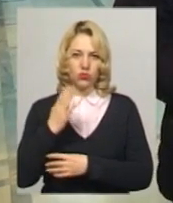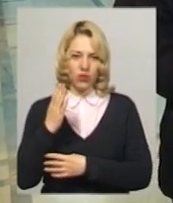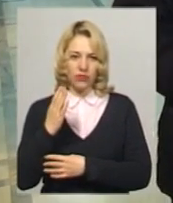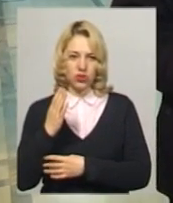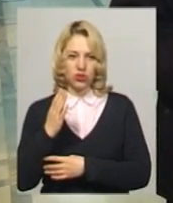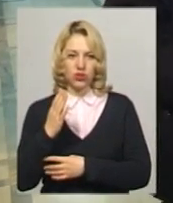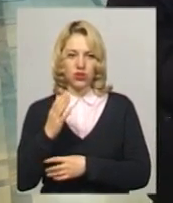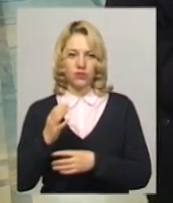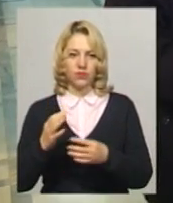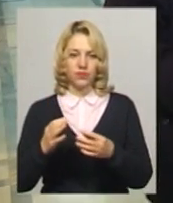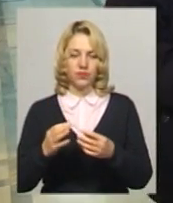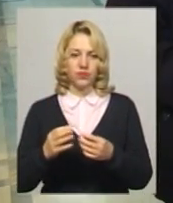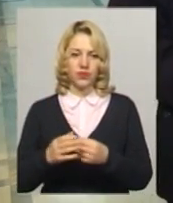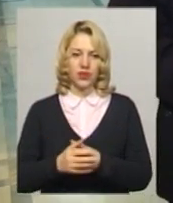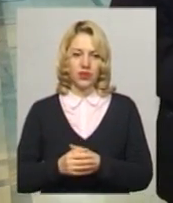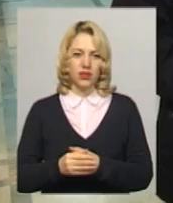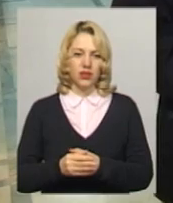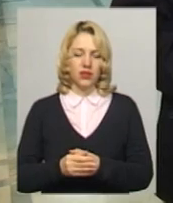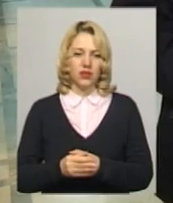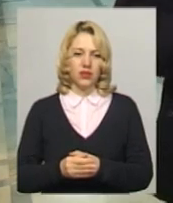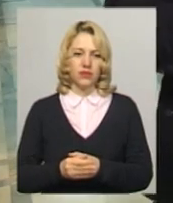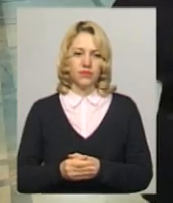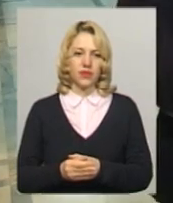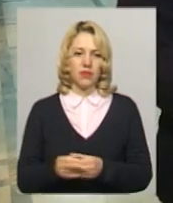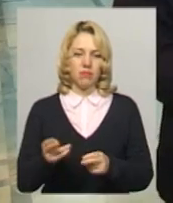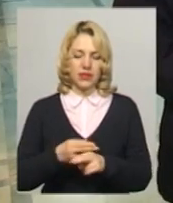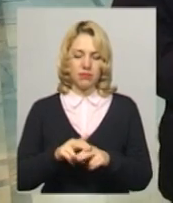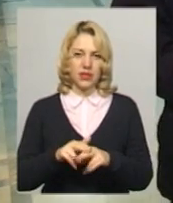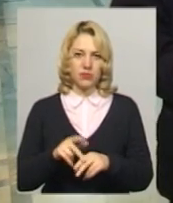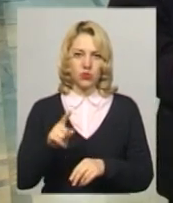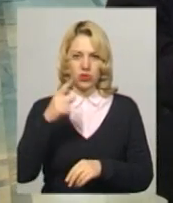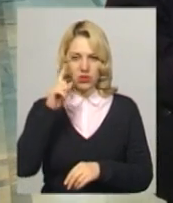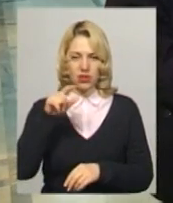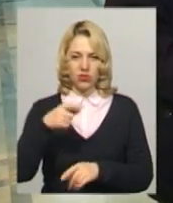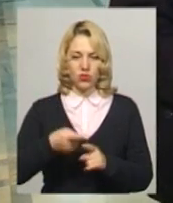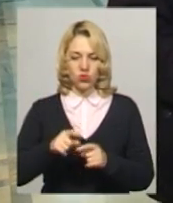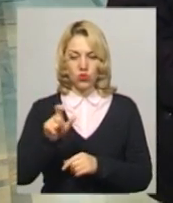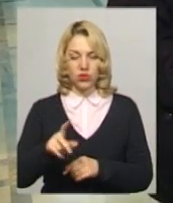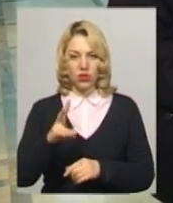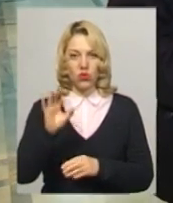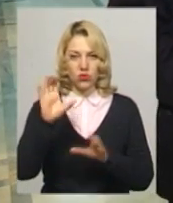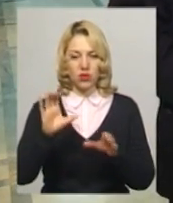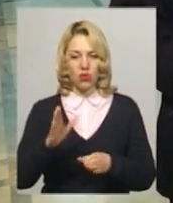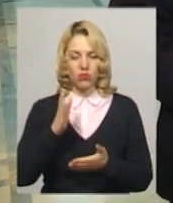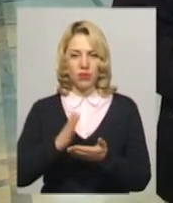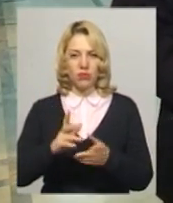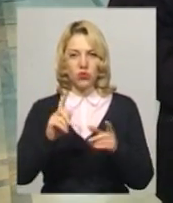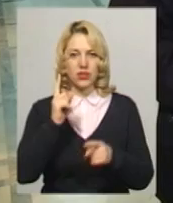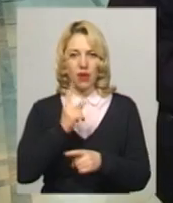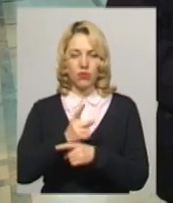дозвіл на таке отримання, без паспорту, оскільки вони знають цю людину, хоча закон прямо забороняє